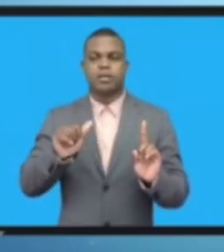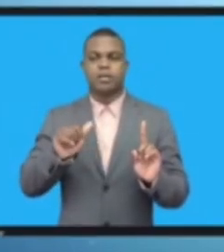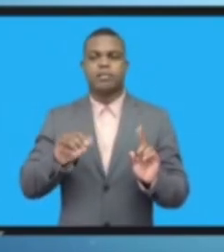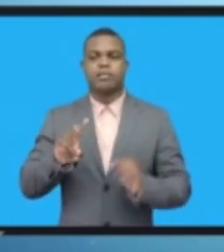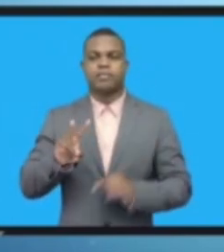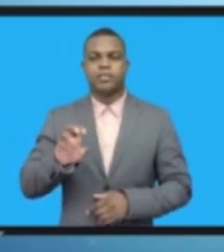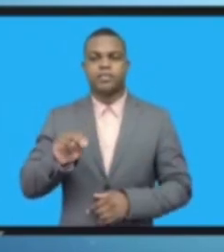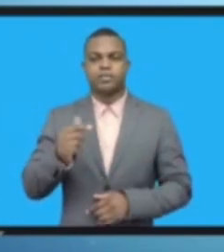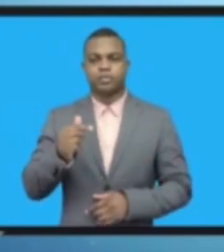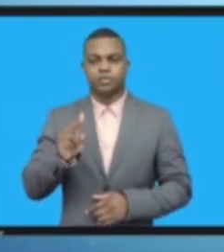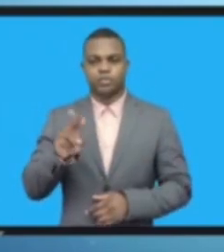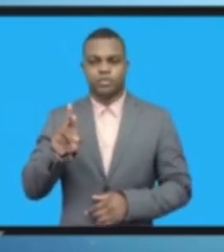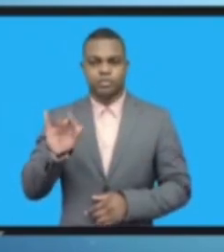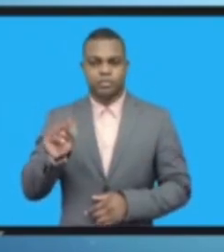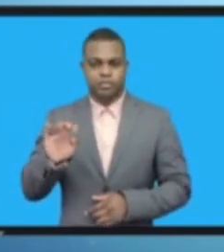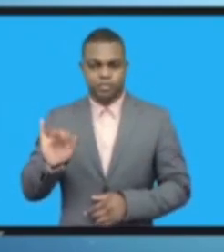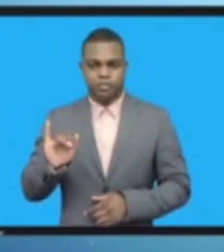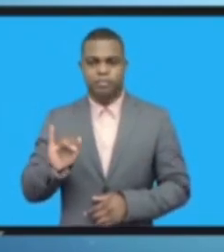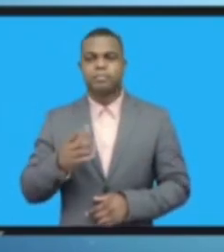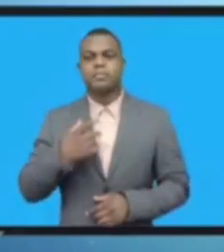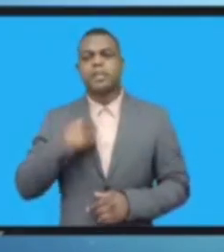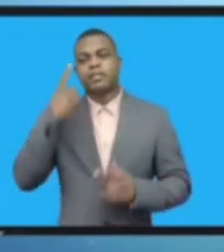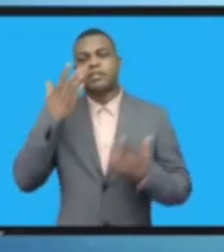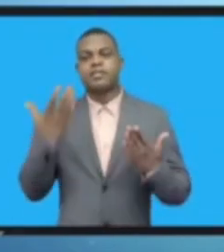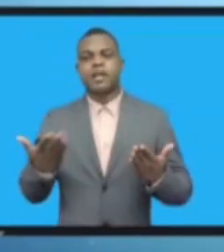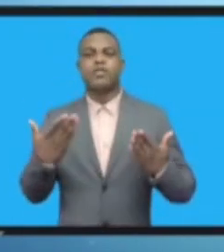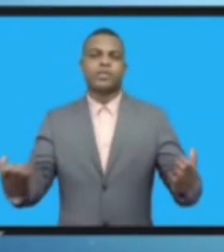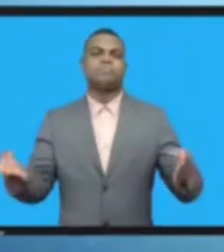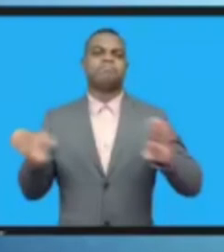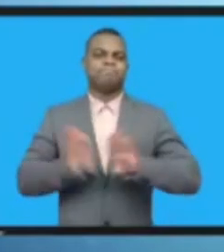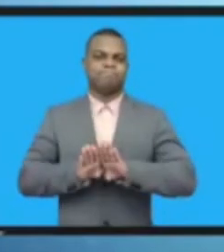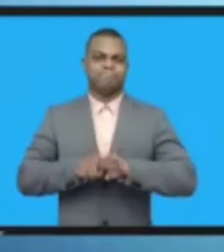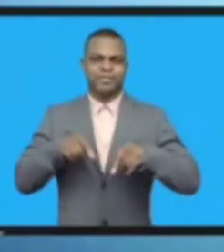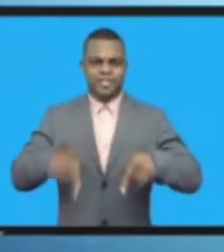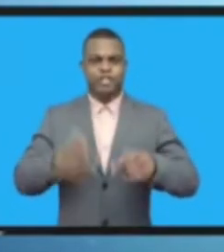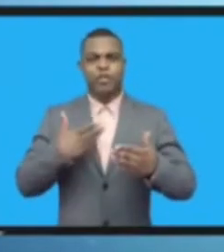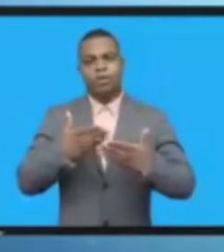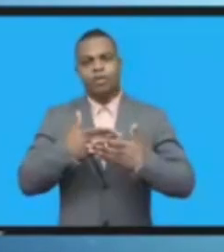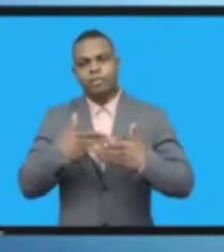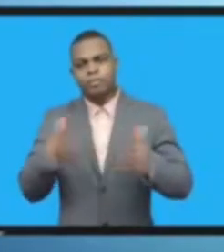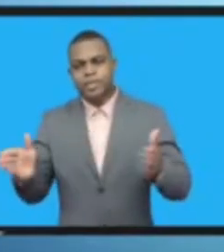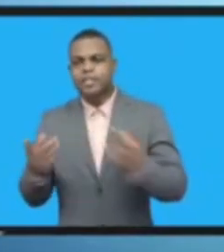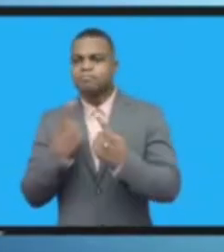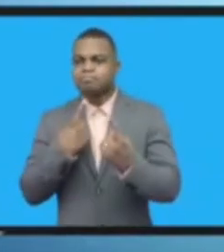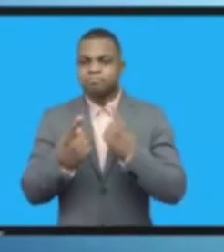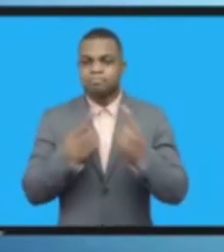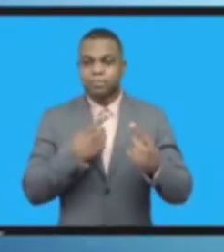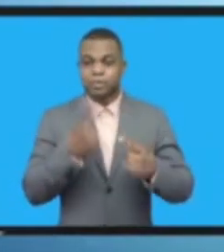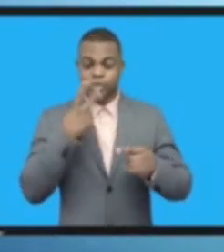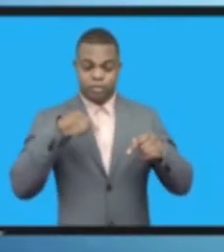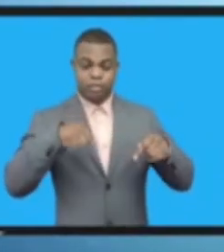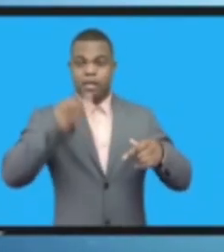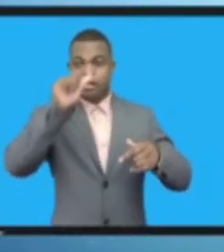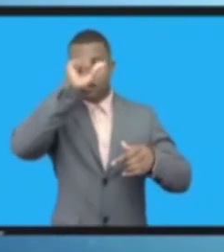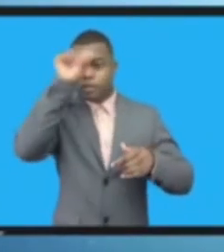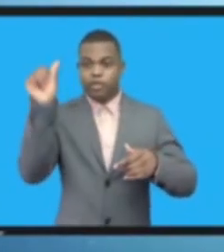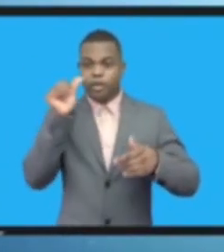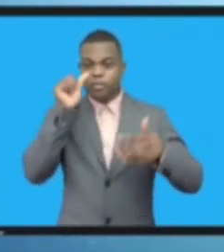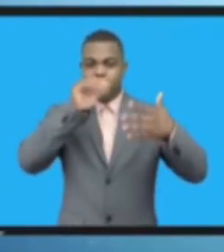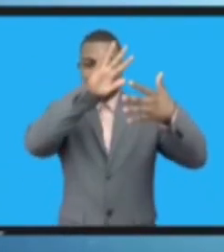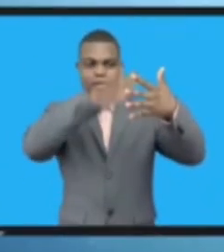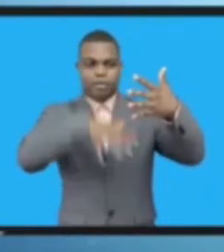إلى ختام الجلسة الإفتاحية بتوقيت كندا